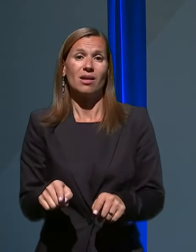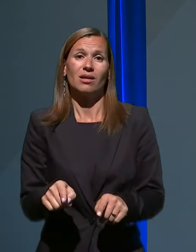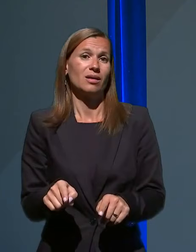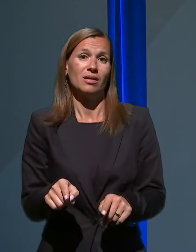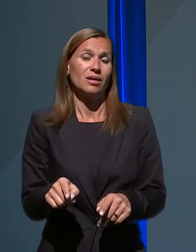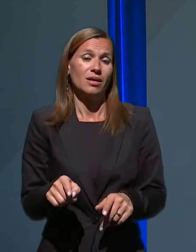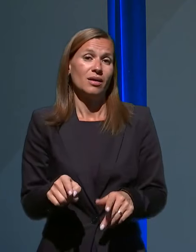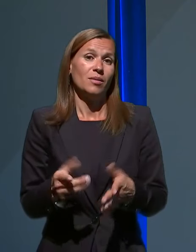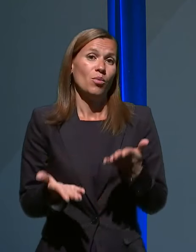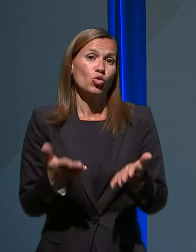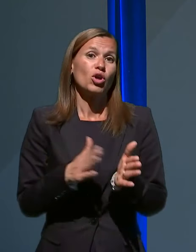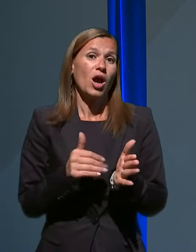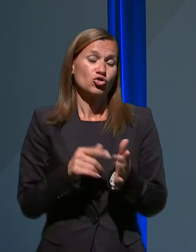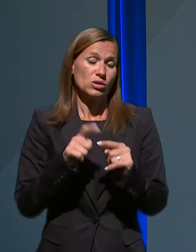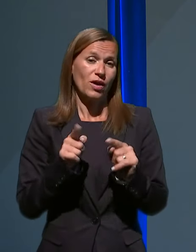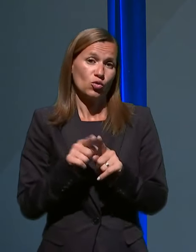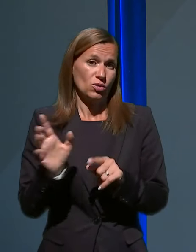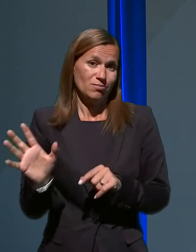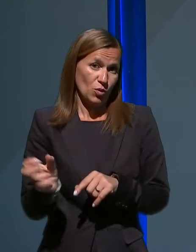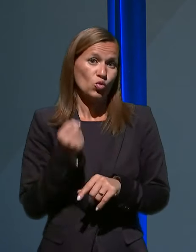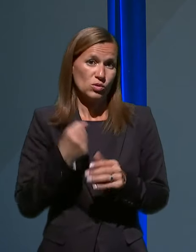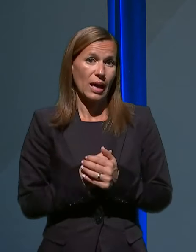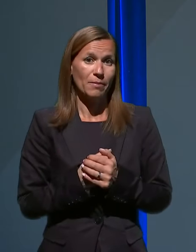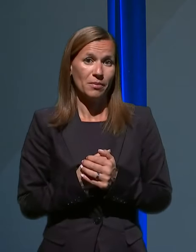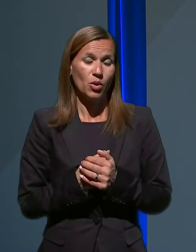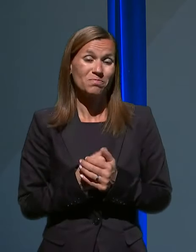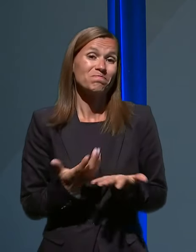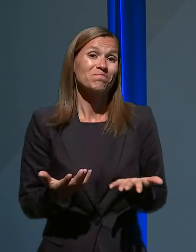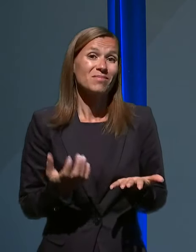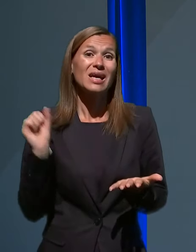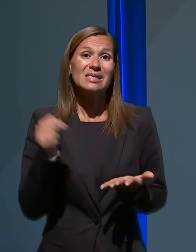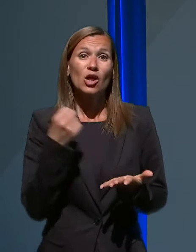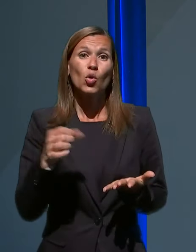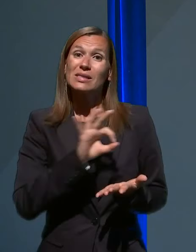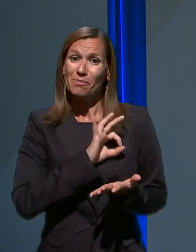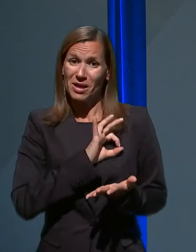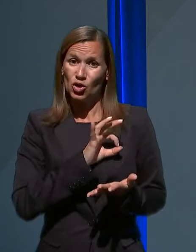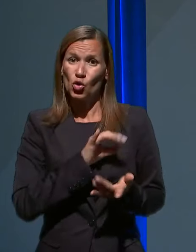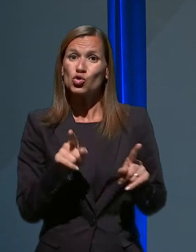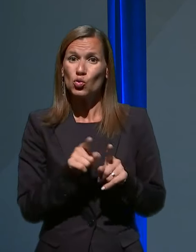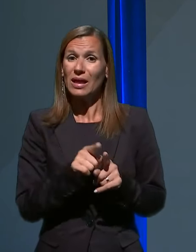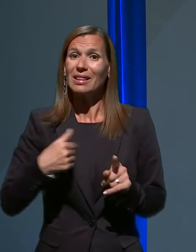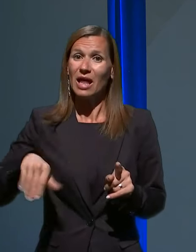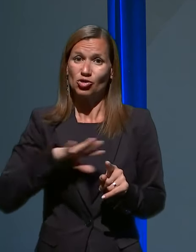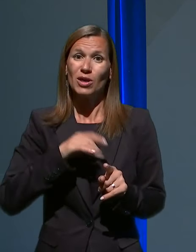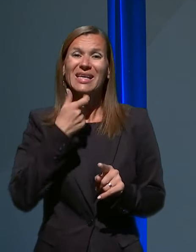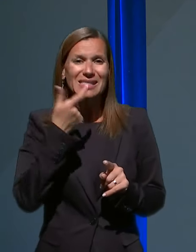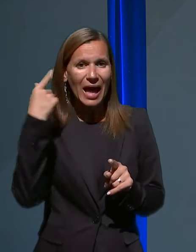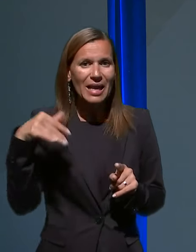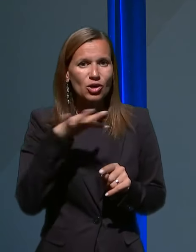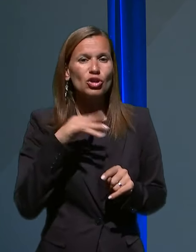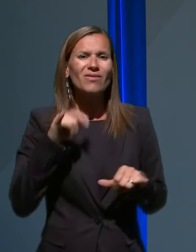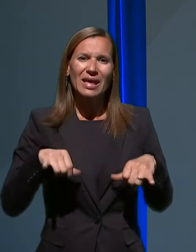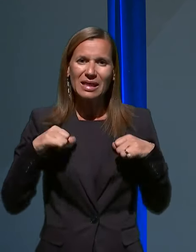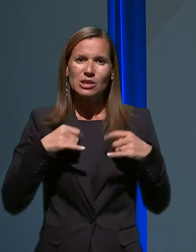morda tudi oduzeli. Zaradi tega je smrtnost tudi naših starejših v intenzivnih